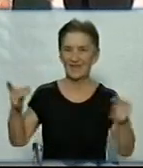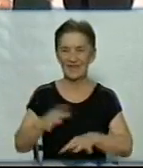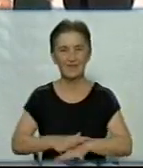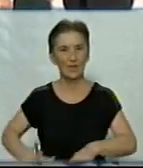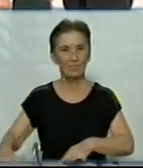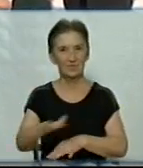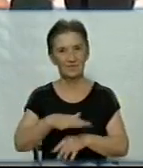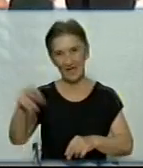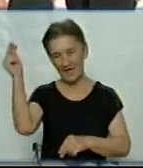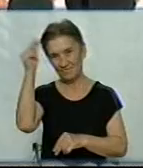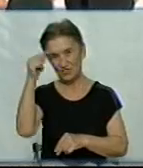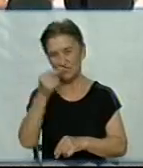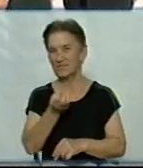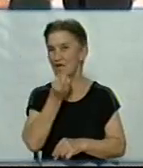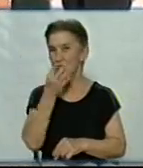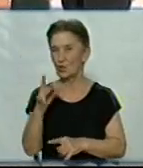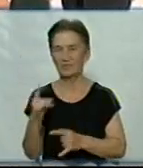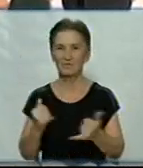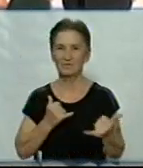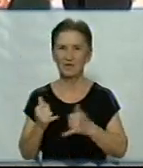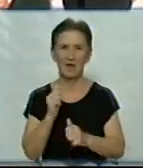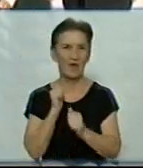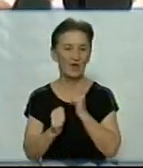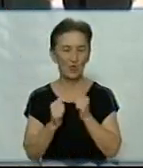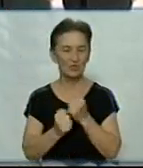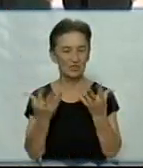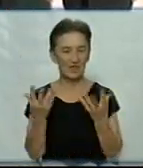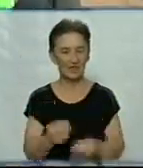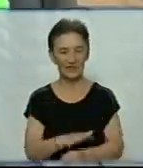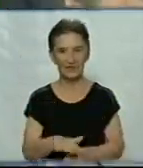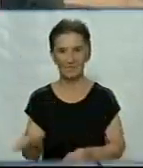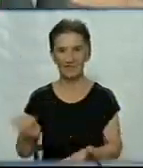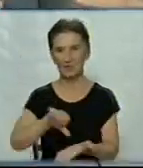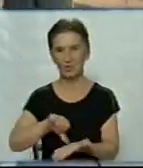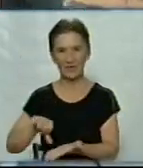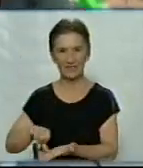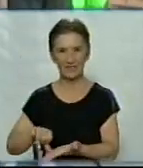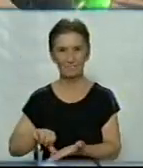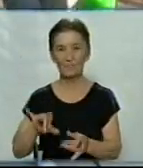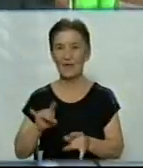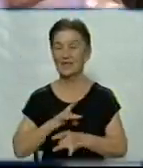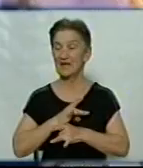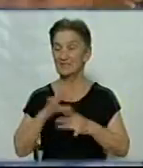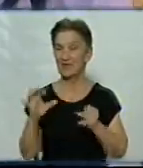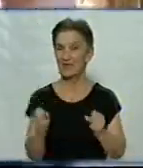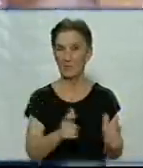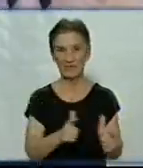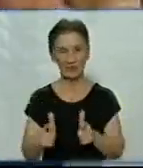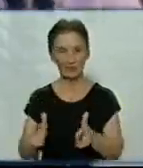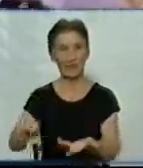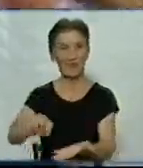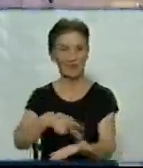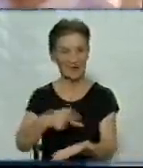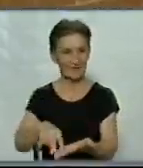Житий, добрий, серед разом можна йти у першого класу. На свято першого дзвінка підготували танець. По тому